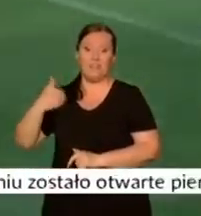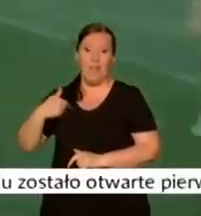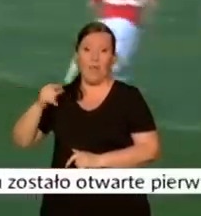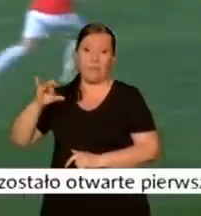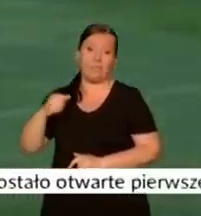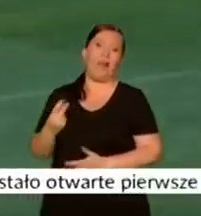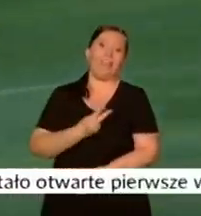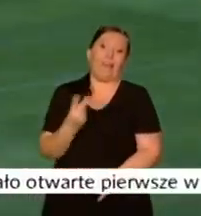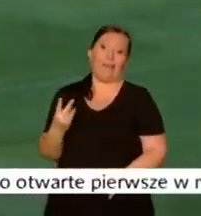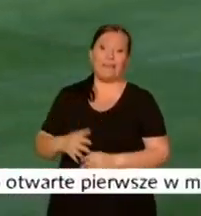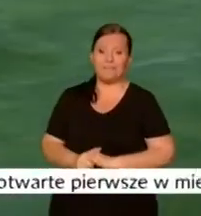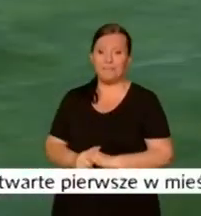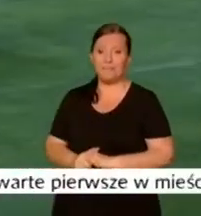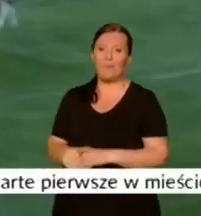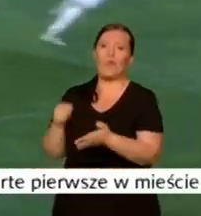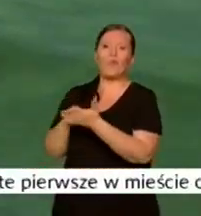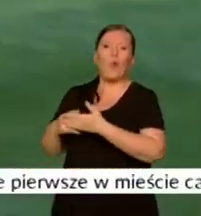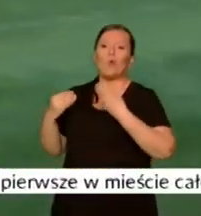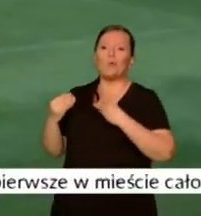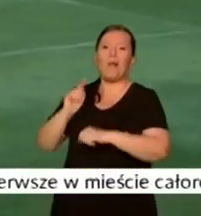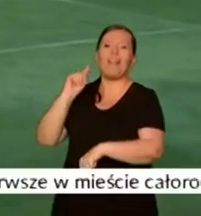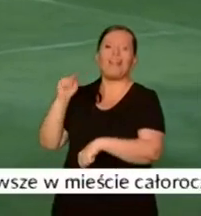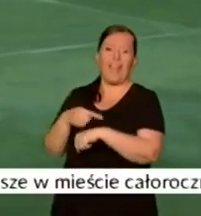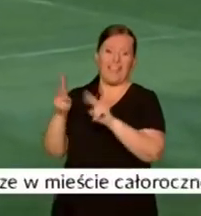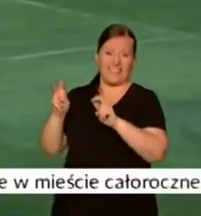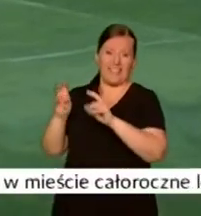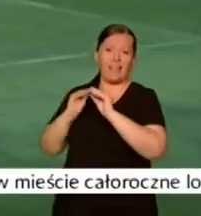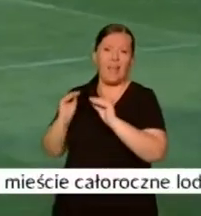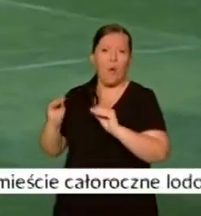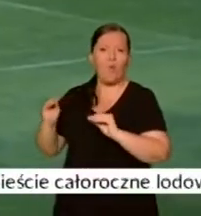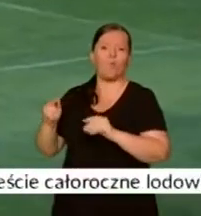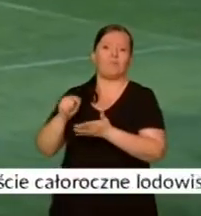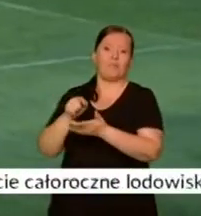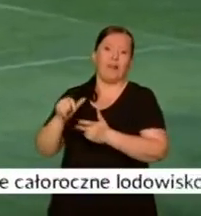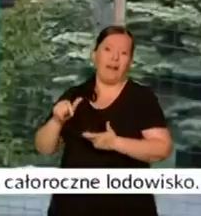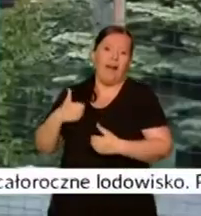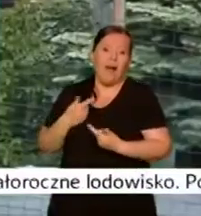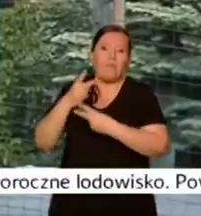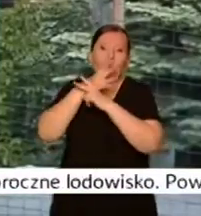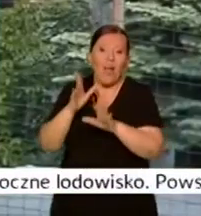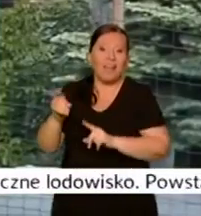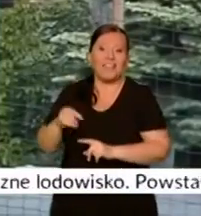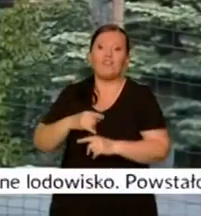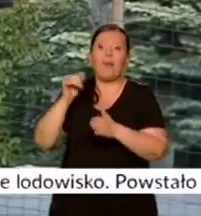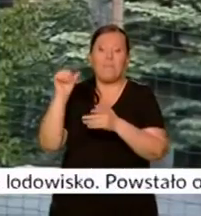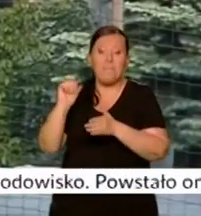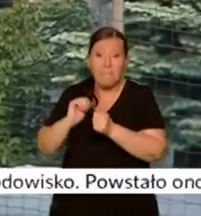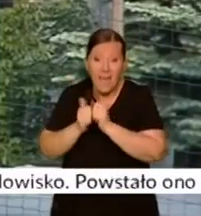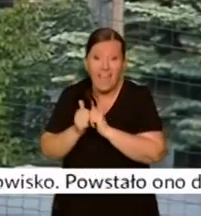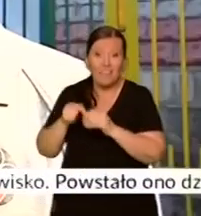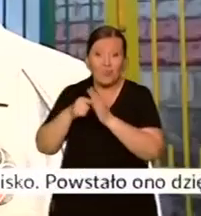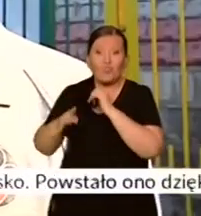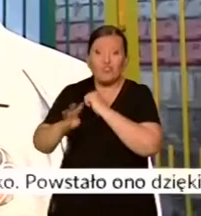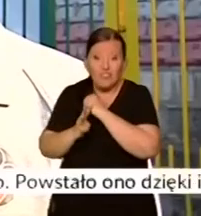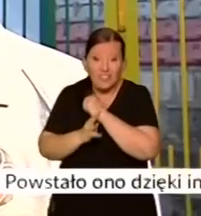Jest to świetna lekcja właśnie, która pokazuje, że mecz trwa właśnie dwie połowy 90 minut, że można rozpocząć znakomicie,